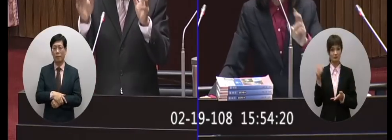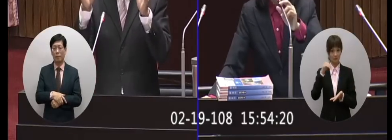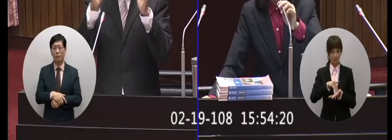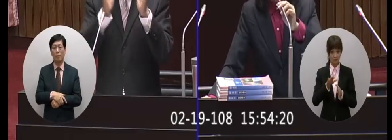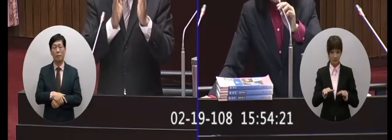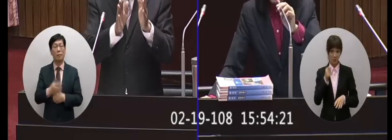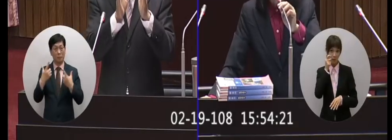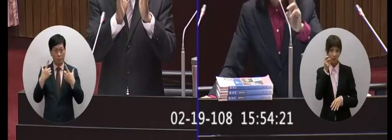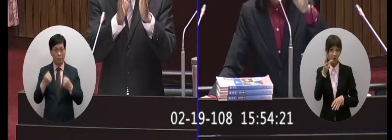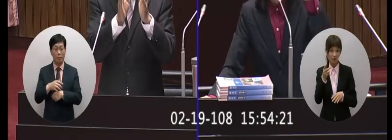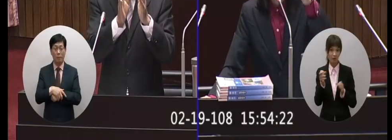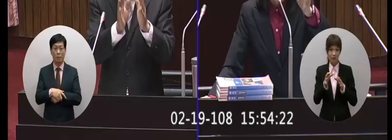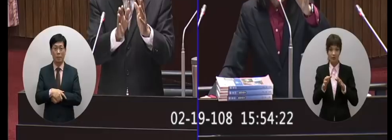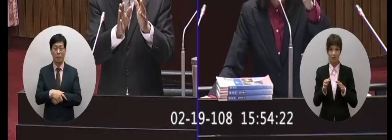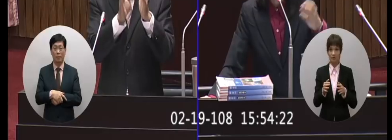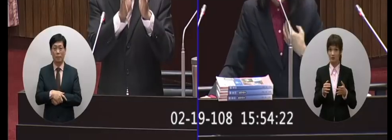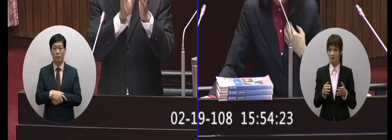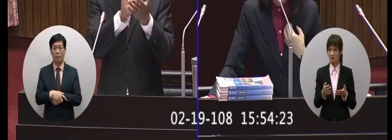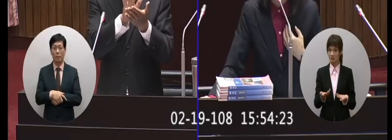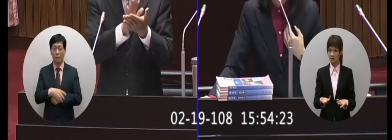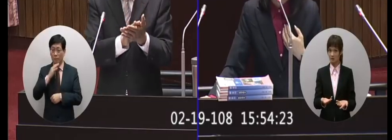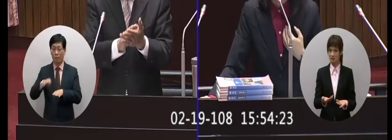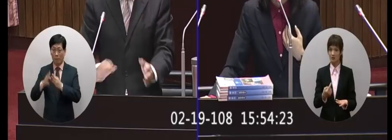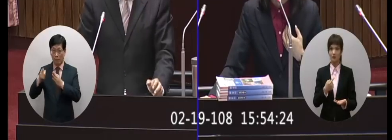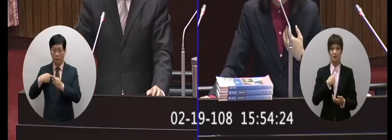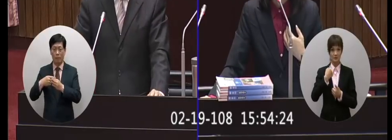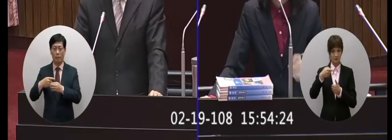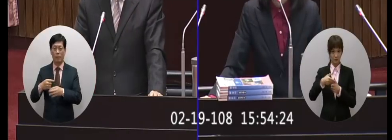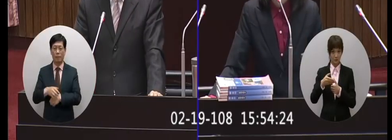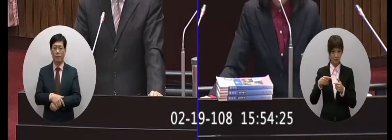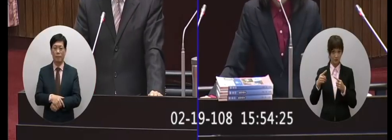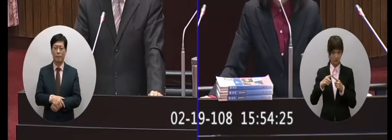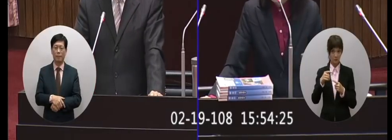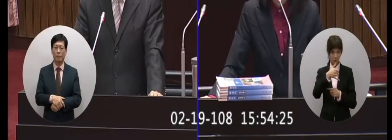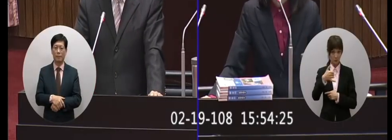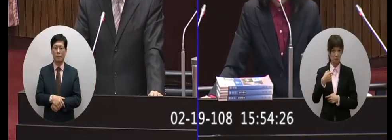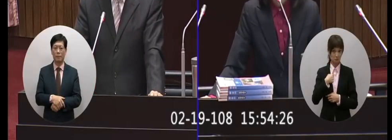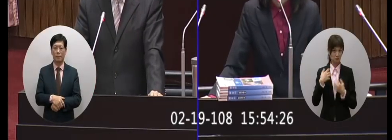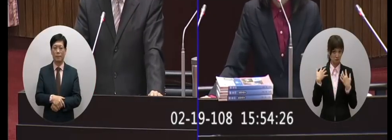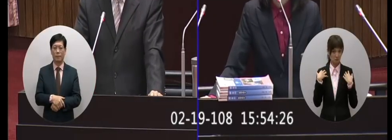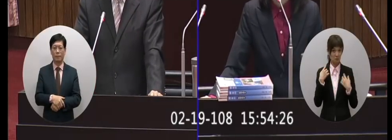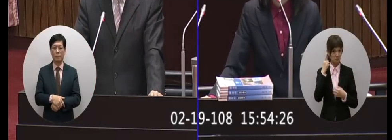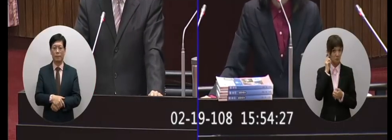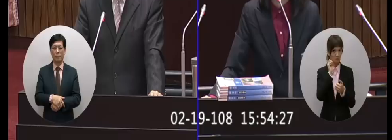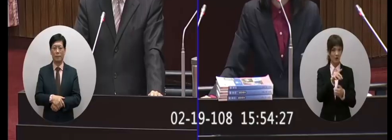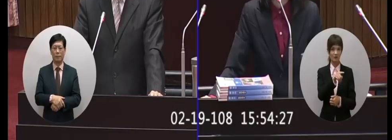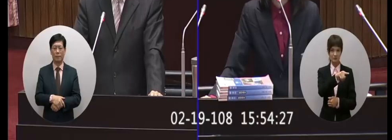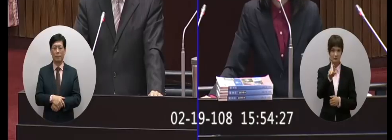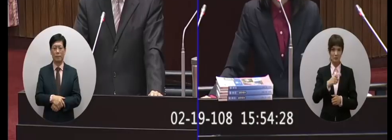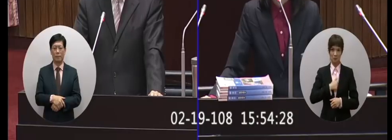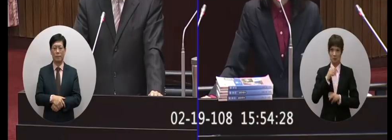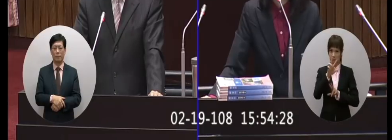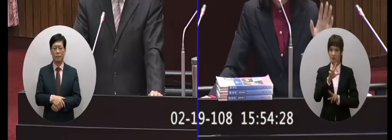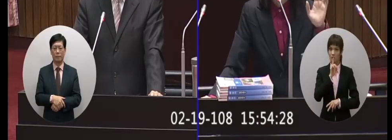因為是部長部長我們身為教育人員真的啦我覺得你誠實一點回答比較好